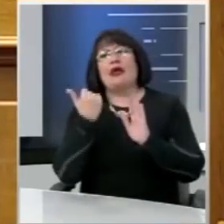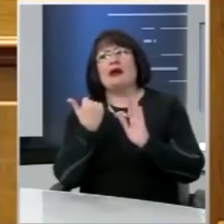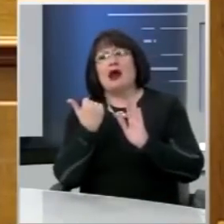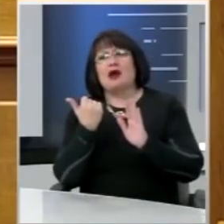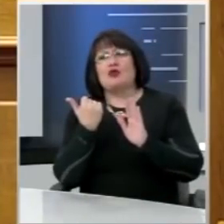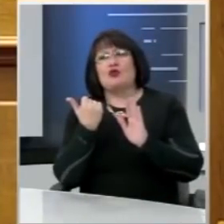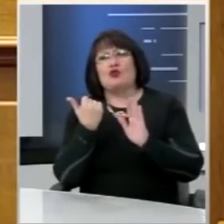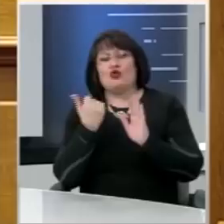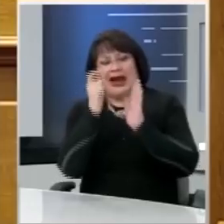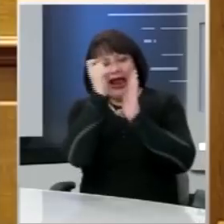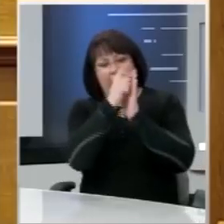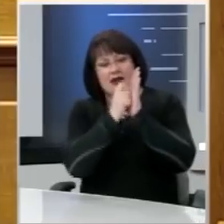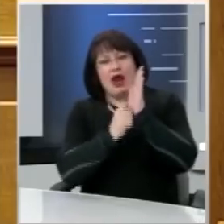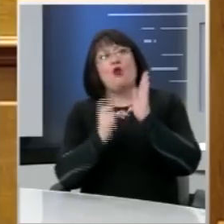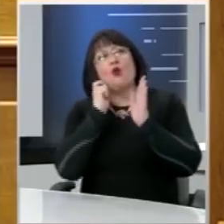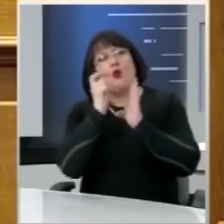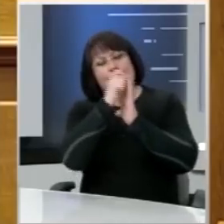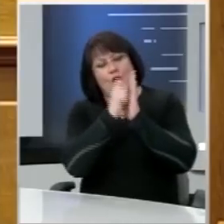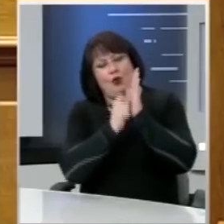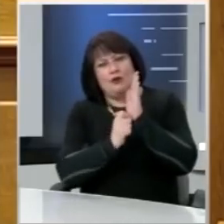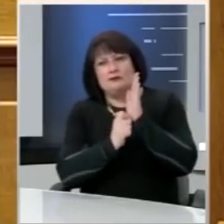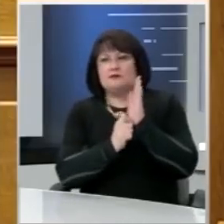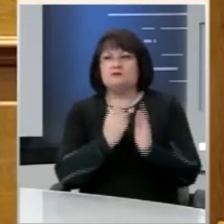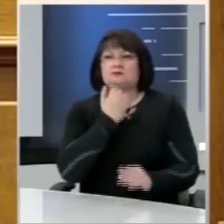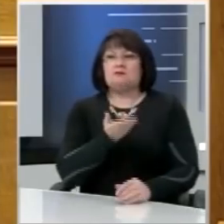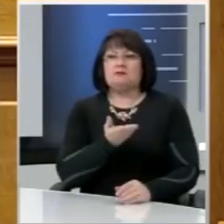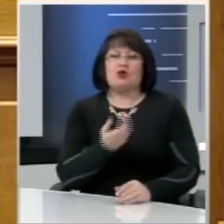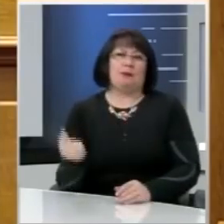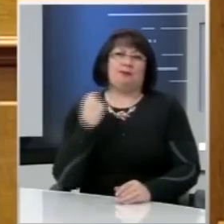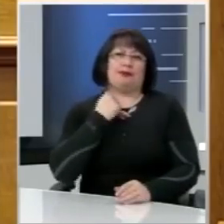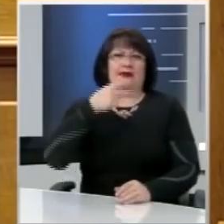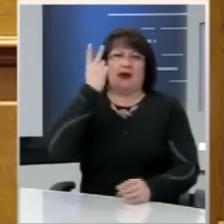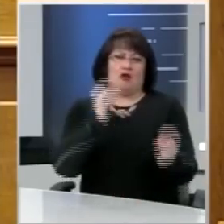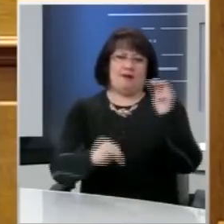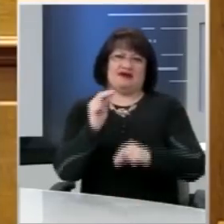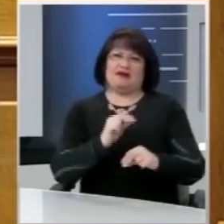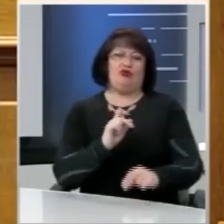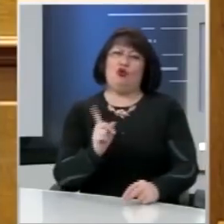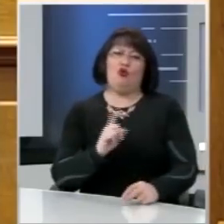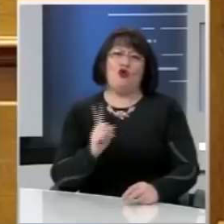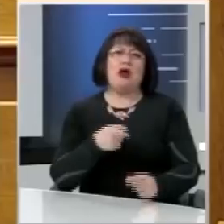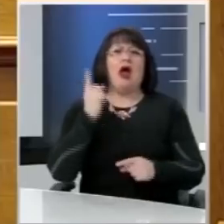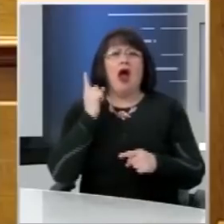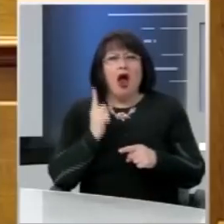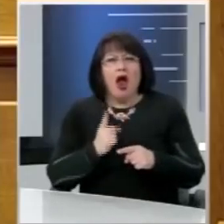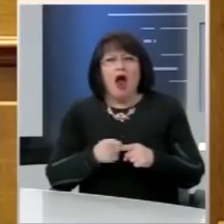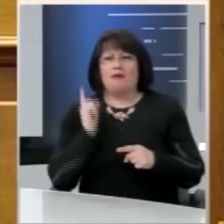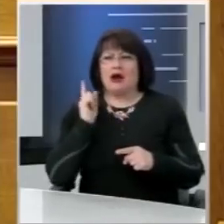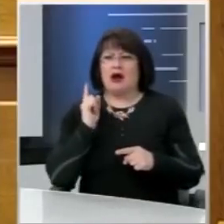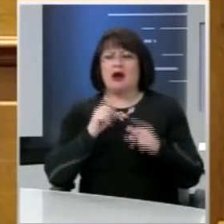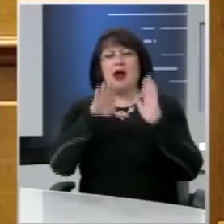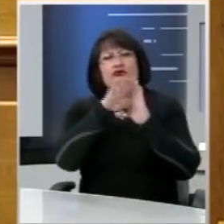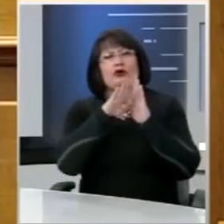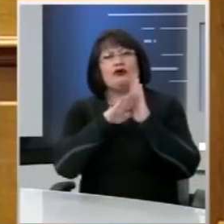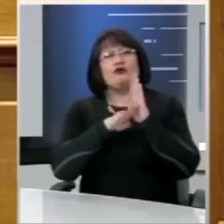ενταχθούν σε αυτούς τους καταλόγους δεν σημαίνει ότι χάνουν το δικαίωμα ψήφου. Είναι απλά προϋποθέσεις